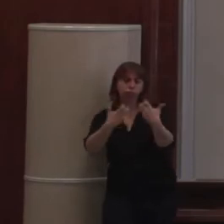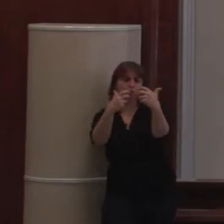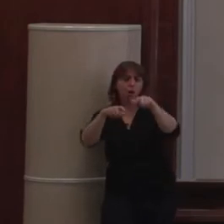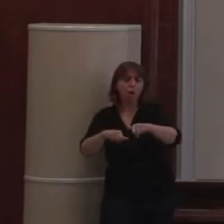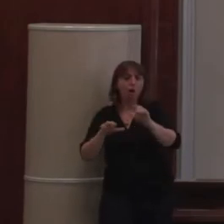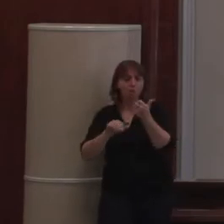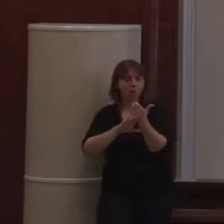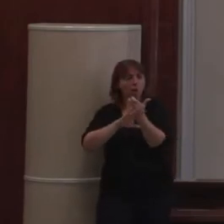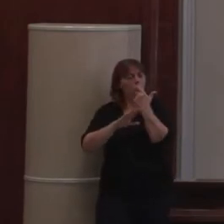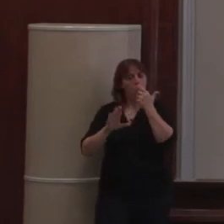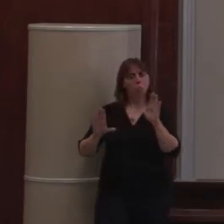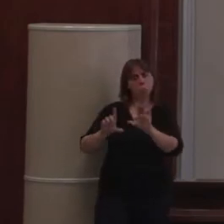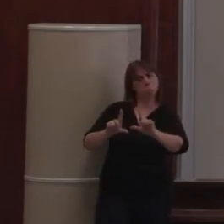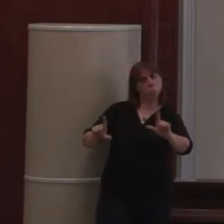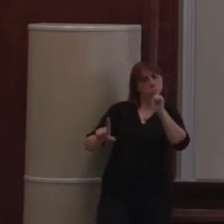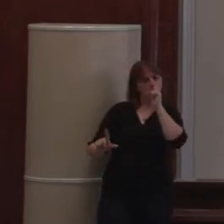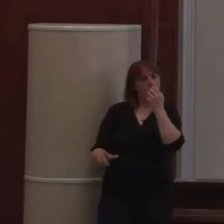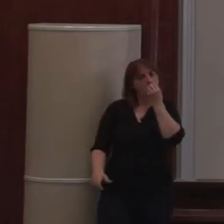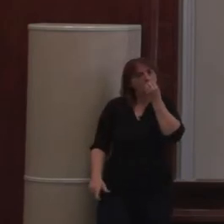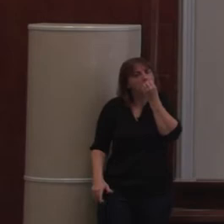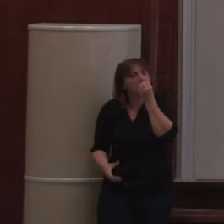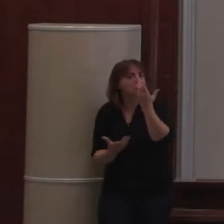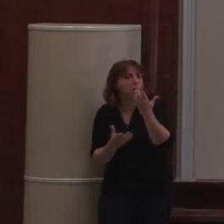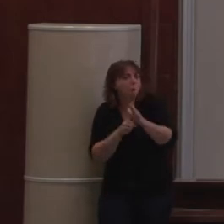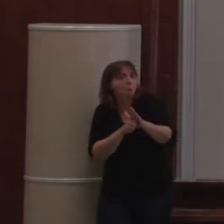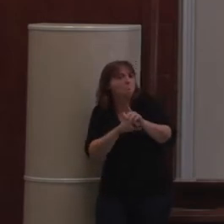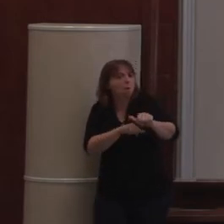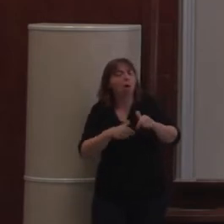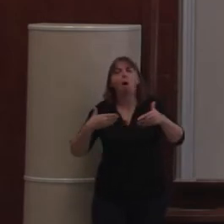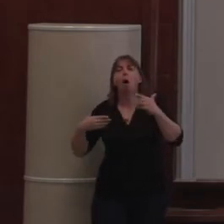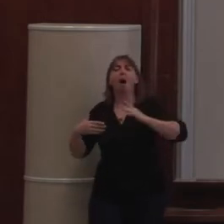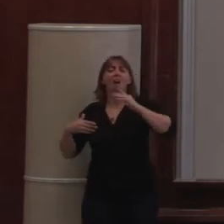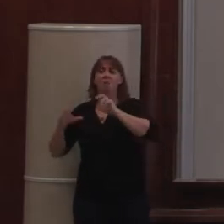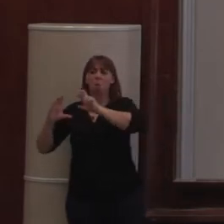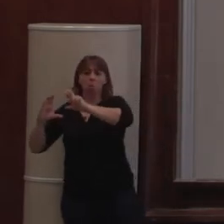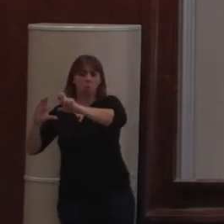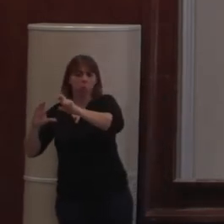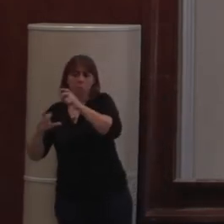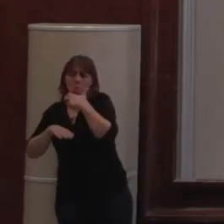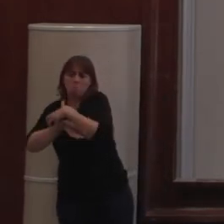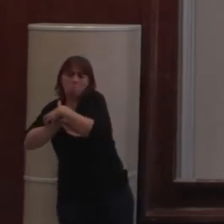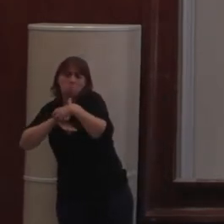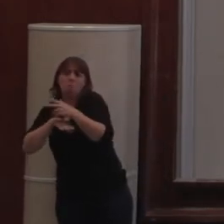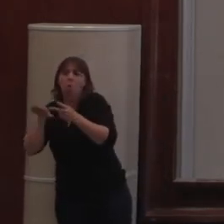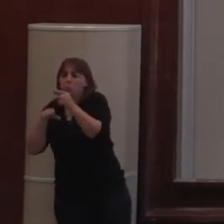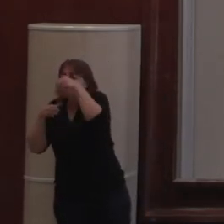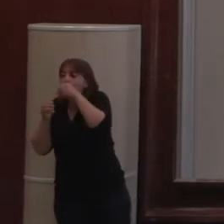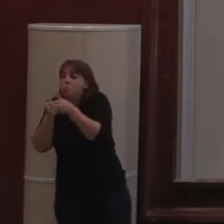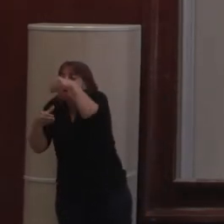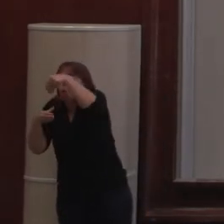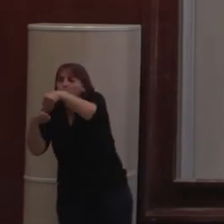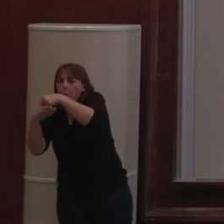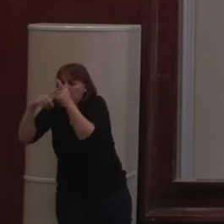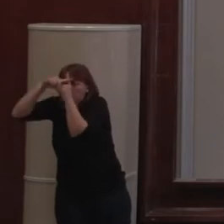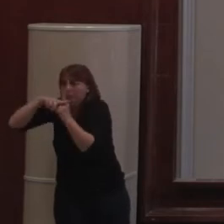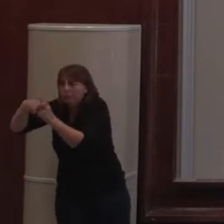layouts assez riches. Quelque chose qu n'avait pas du tout dans Plone au départ. Plone était très content-centrique, comme on dit. C'est-à-dire qu'il affichait